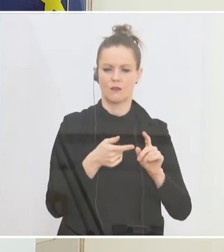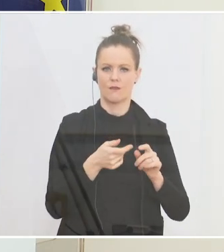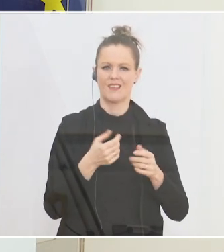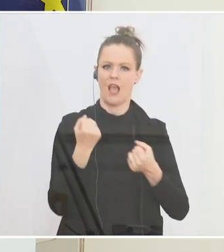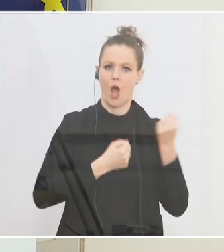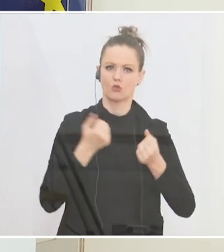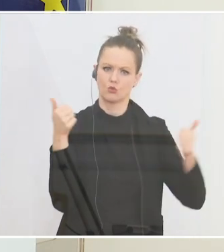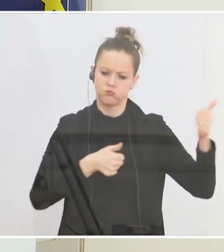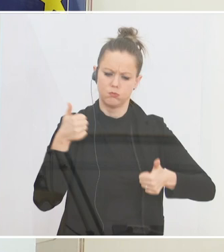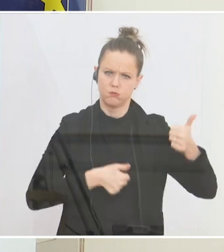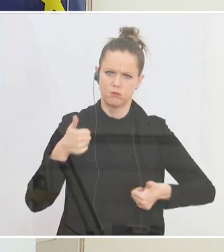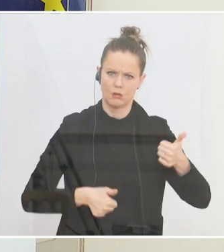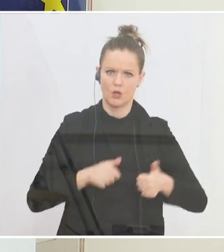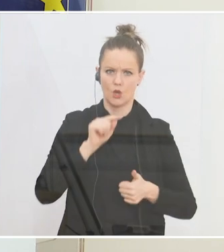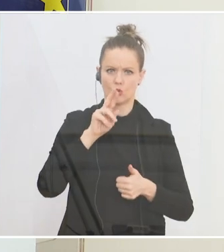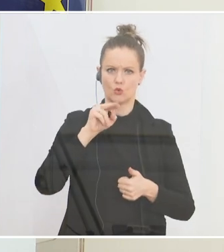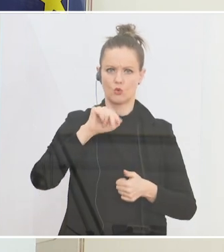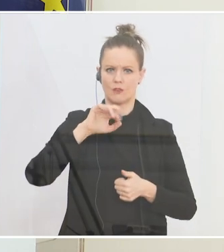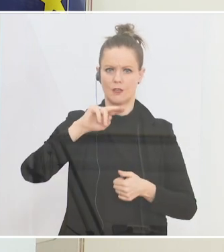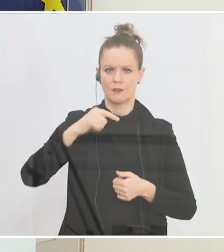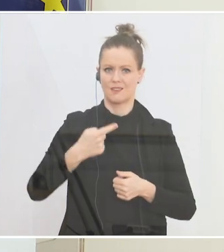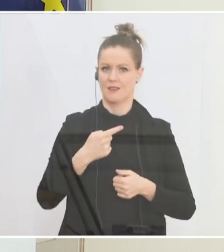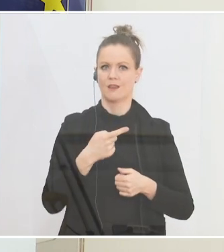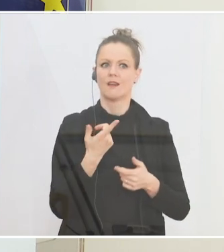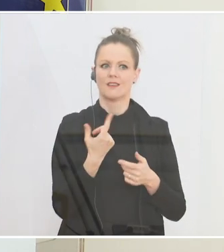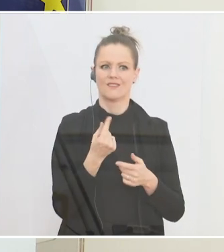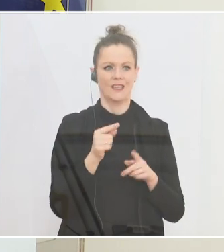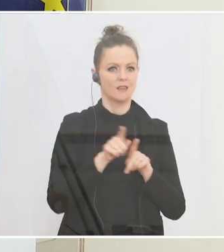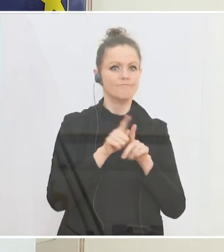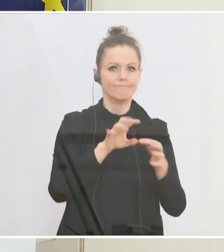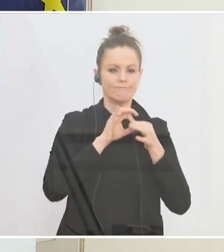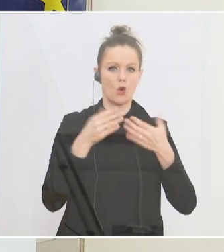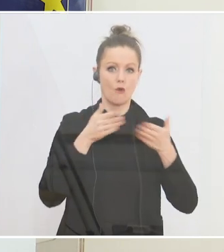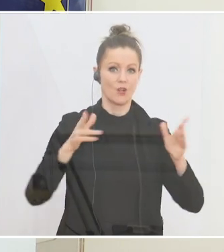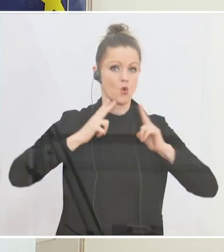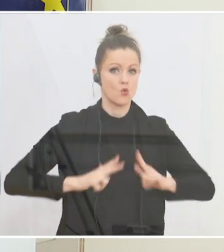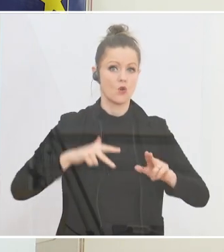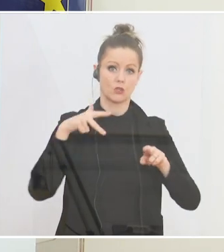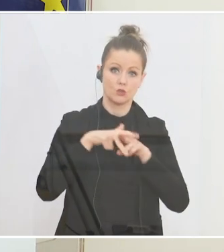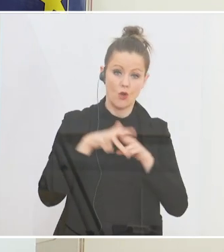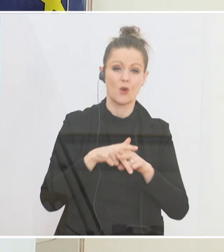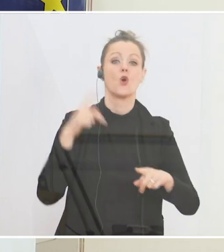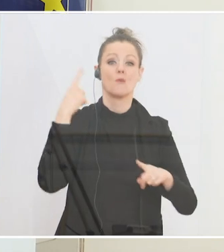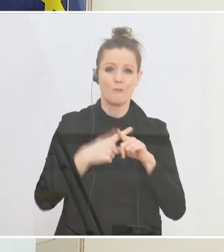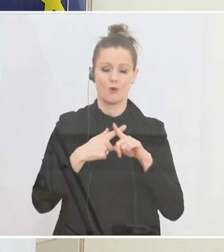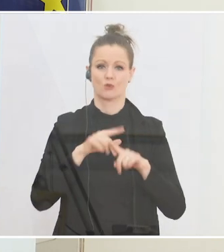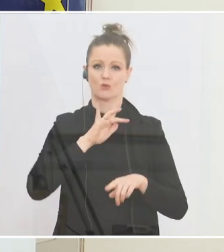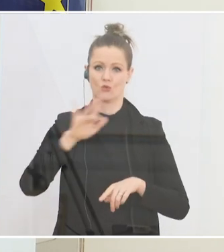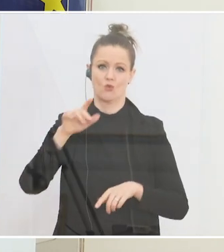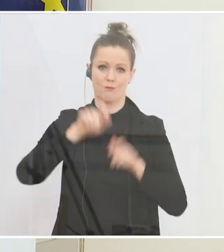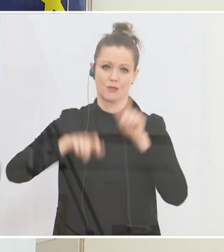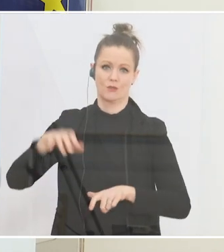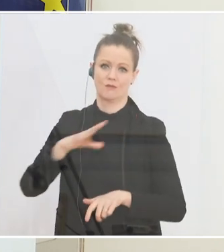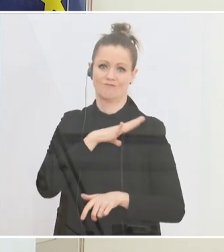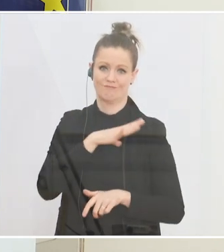Das hat jetzt oft nicht mit Raserei, aber dann mit öffentlicher Ruhestörung und so weiter, aber trotzdem auch immer mit Gefährdung von Personen zu tun. Der